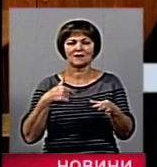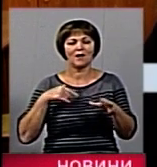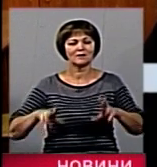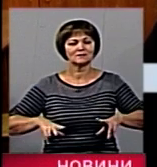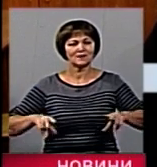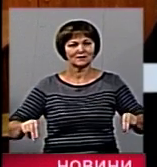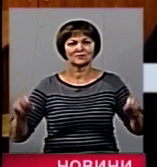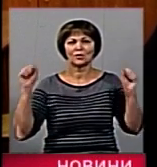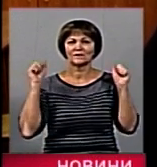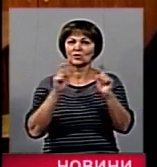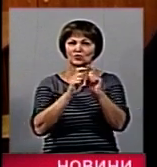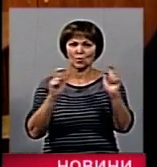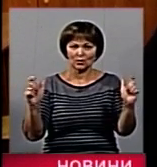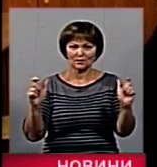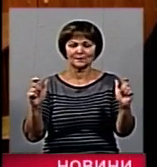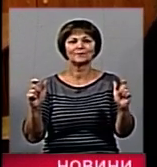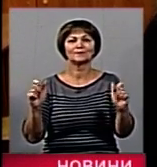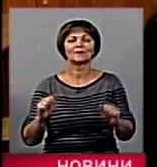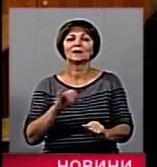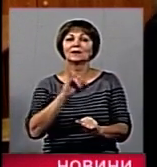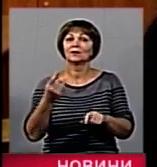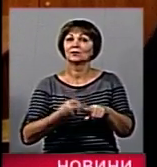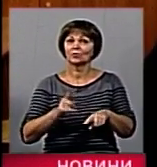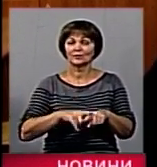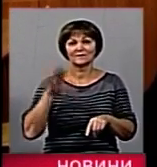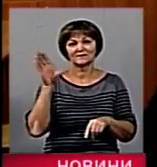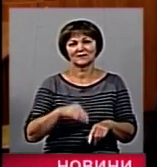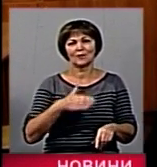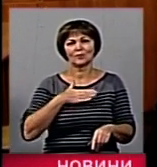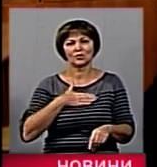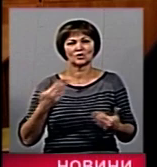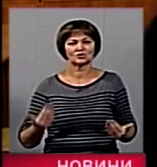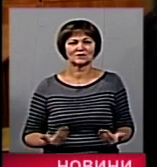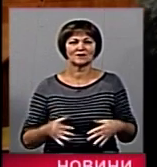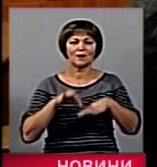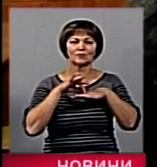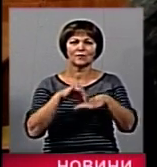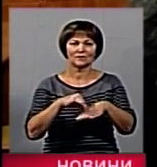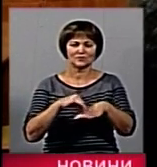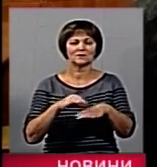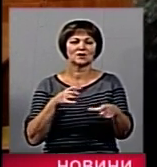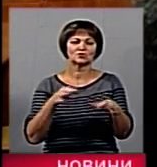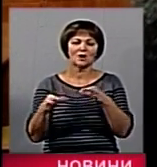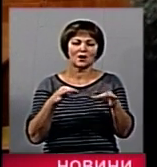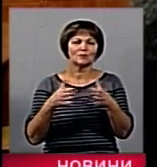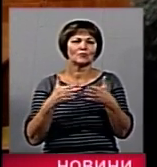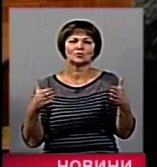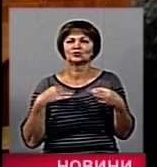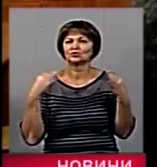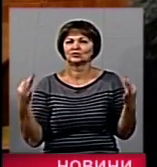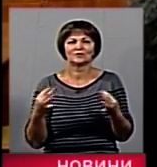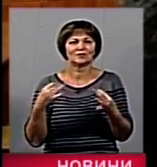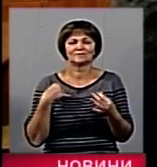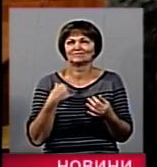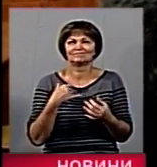школі, даю КФП. Тому все життя моє це проходить між шахами, більш немає нічого